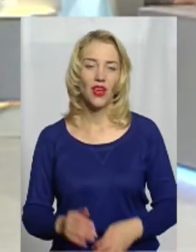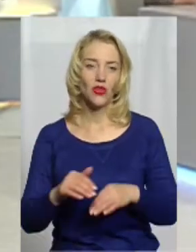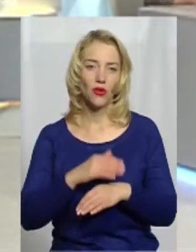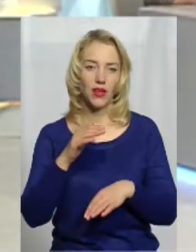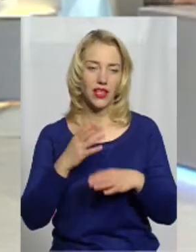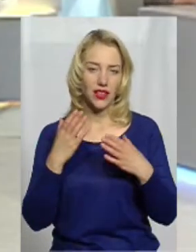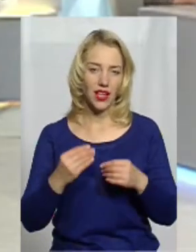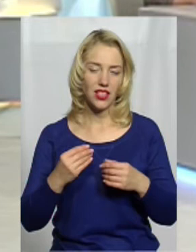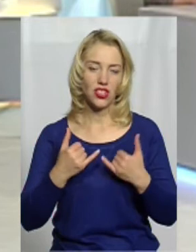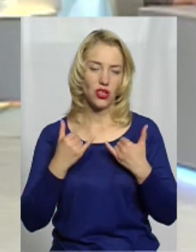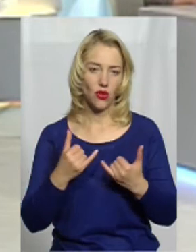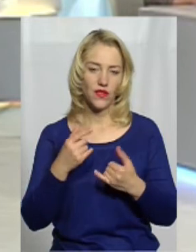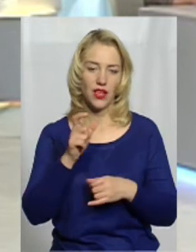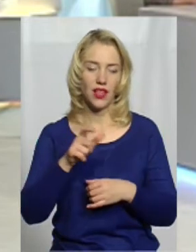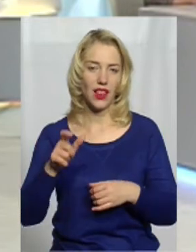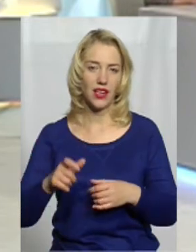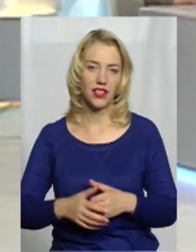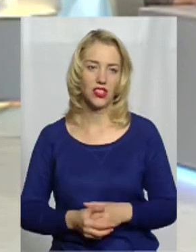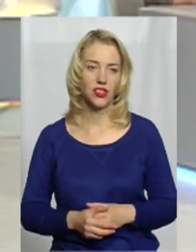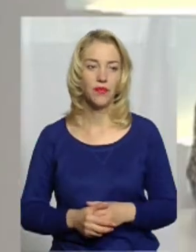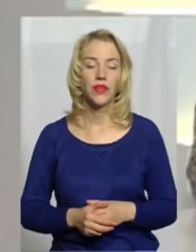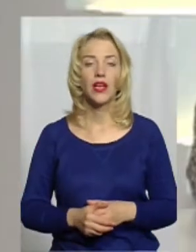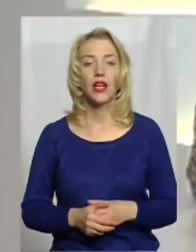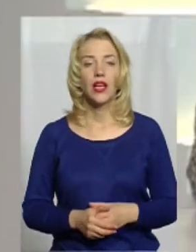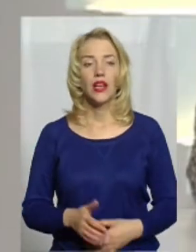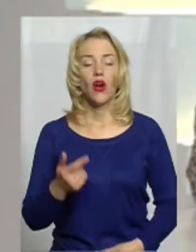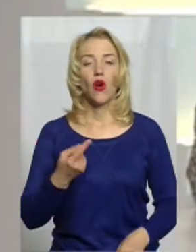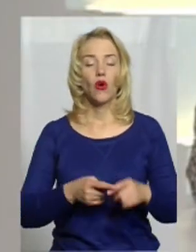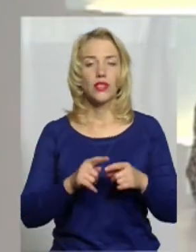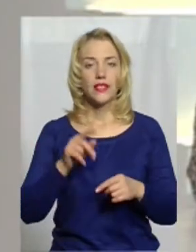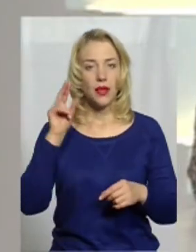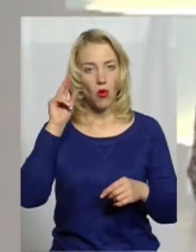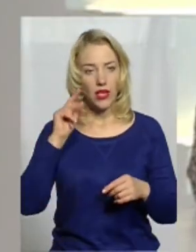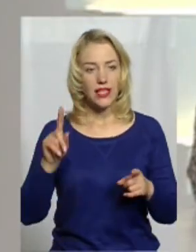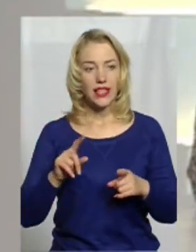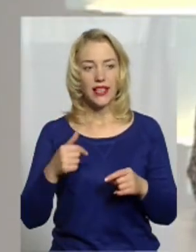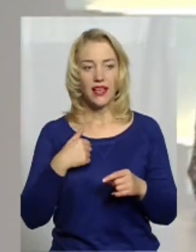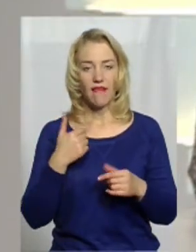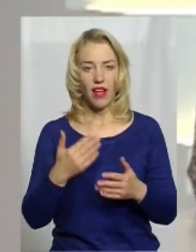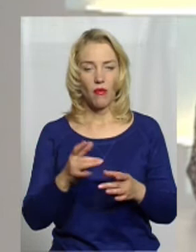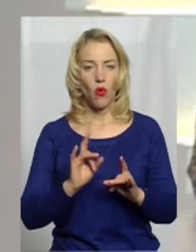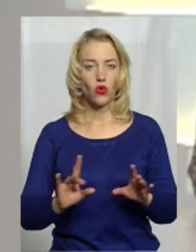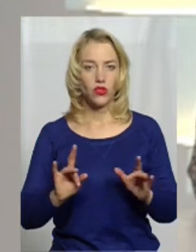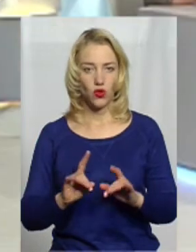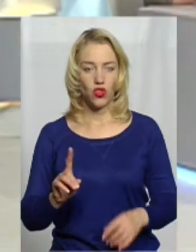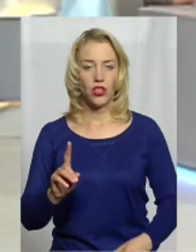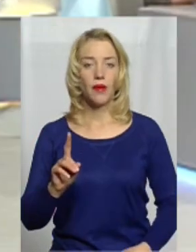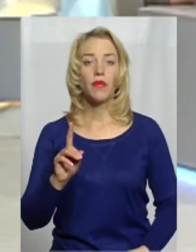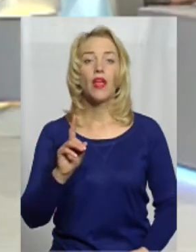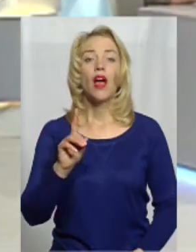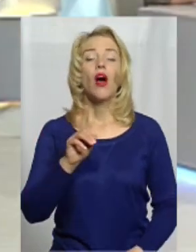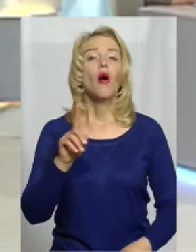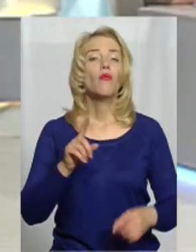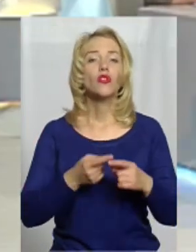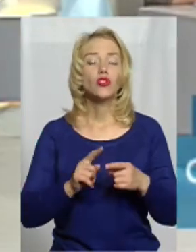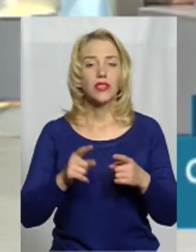телеглядачі. Оці показники, які я озвучила, про що вони свідчать? Це